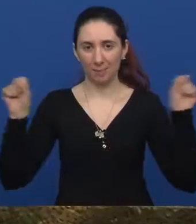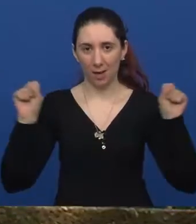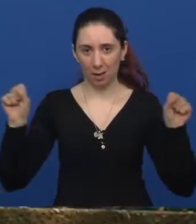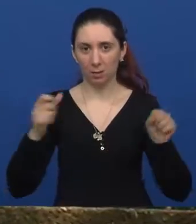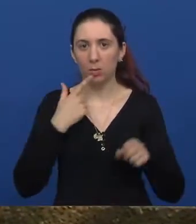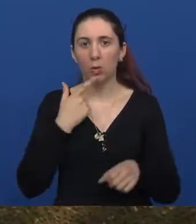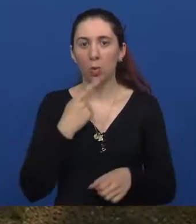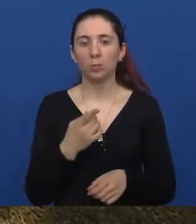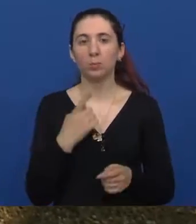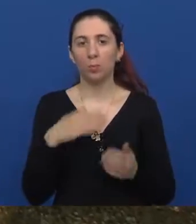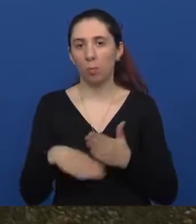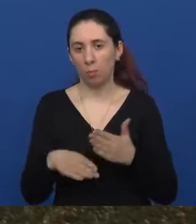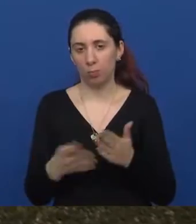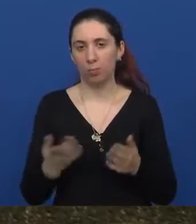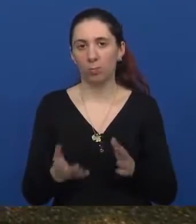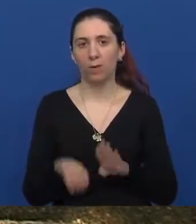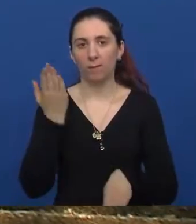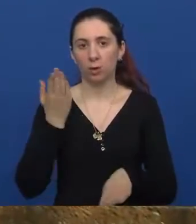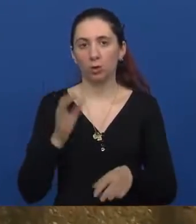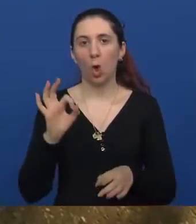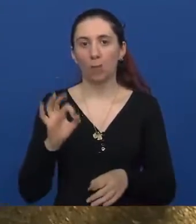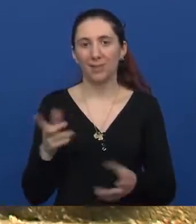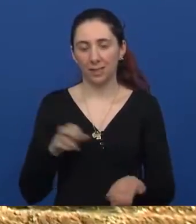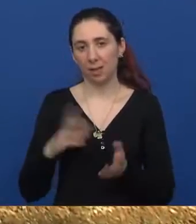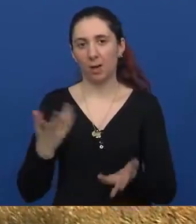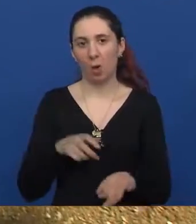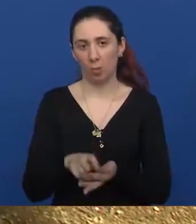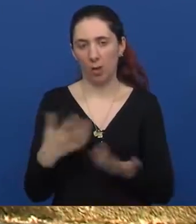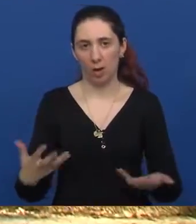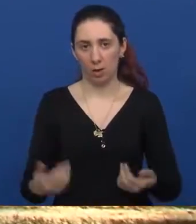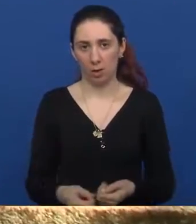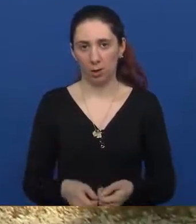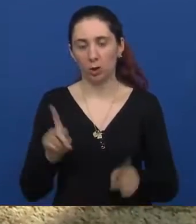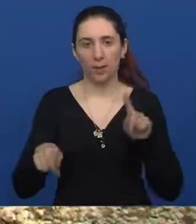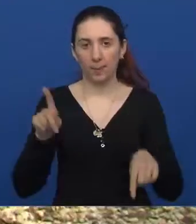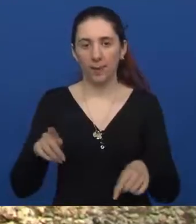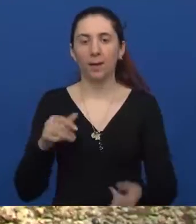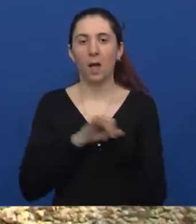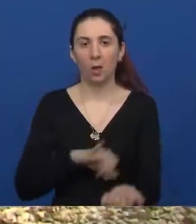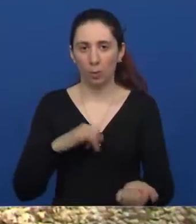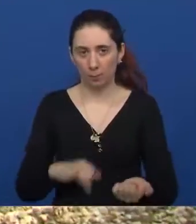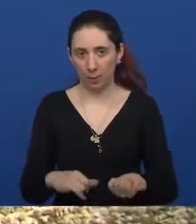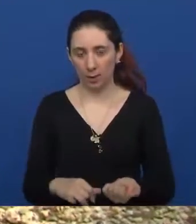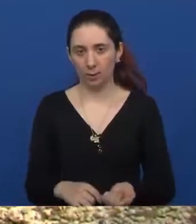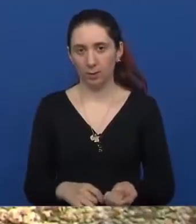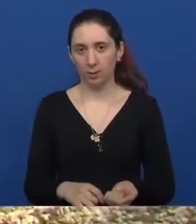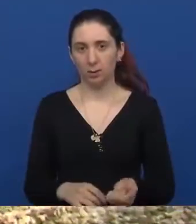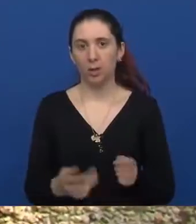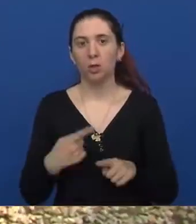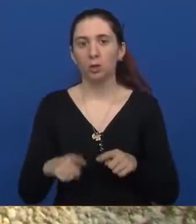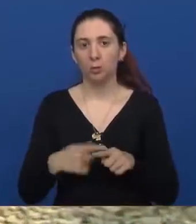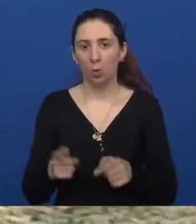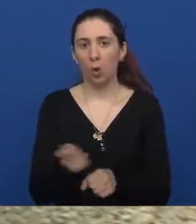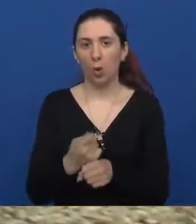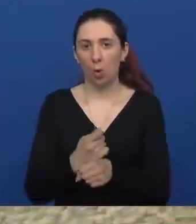kojom se pokušava dobiti povećanje opsega pokreta. Ponekad se primjenjuje i operativno lječenje, najčešće u svrhu